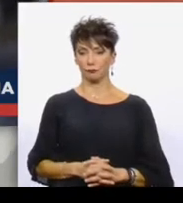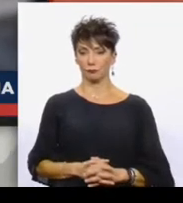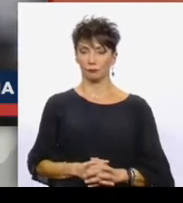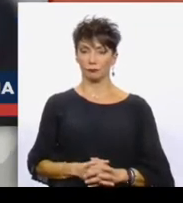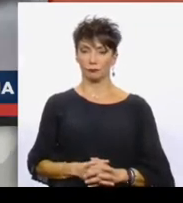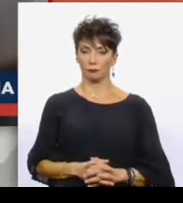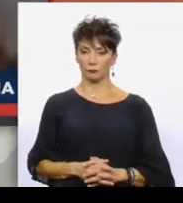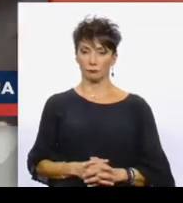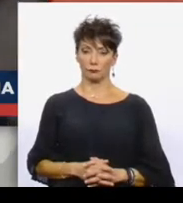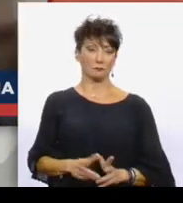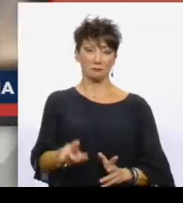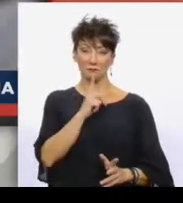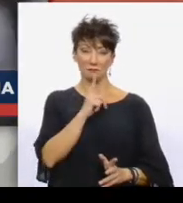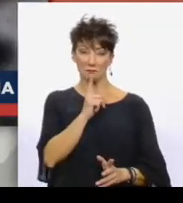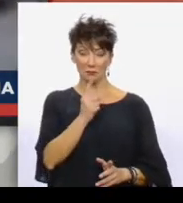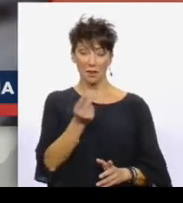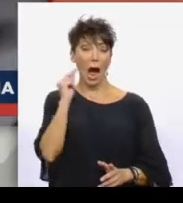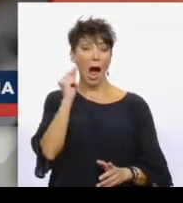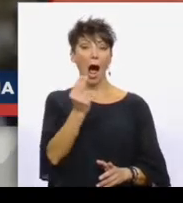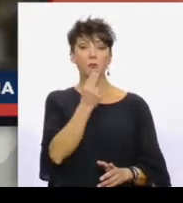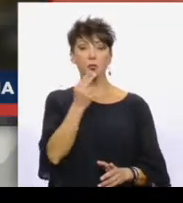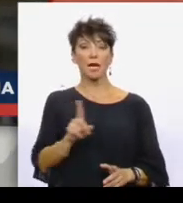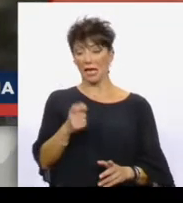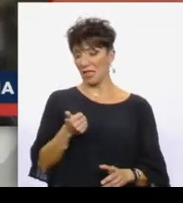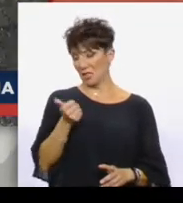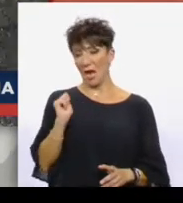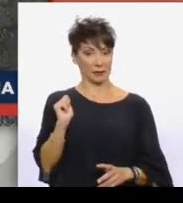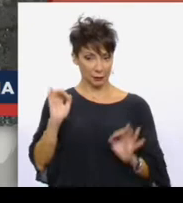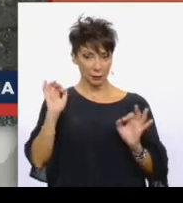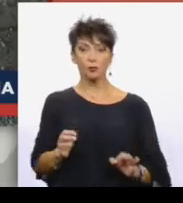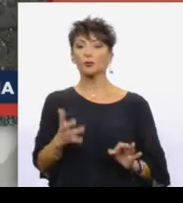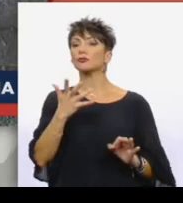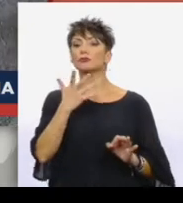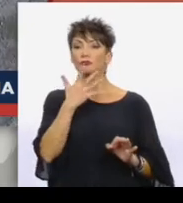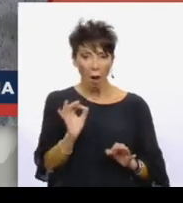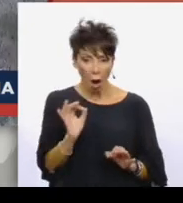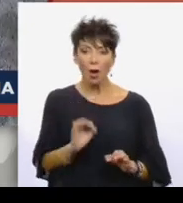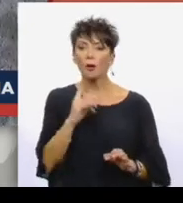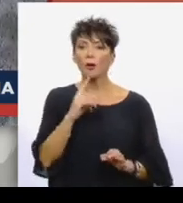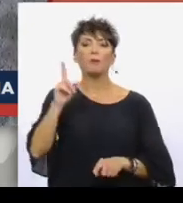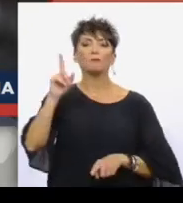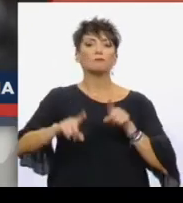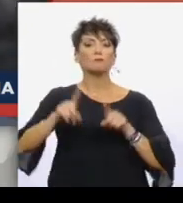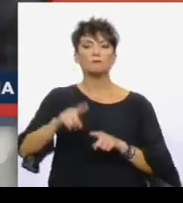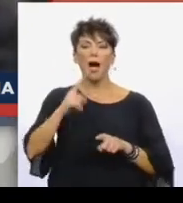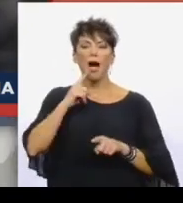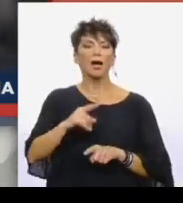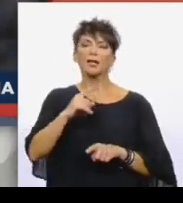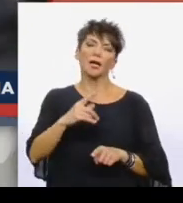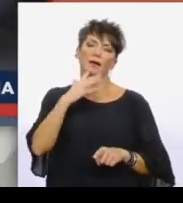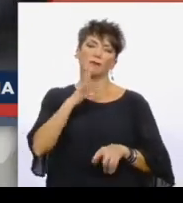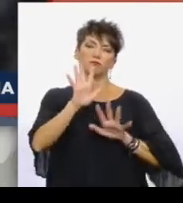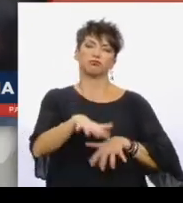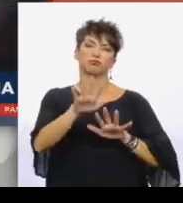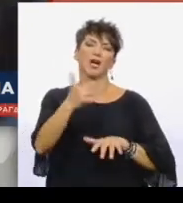Το επεισόδιο σημειώθηκε το απόγευμα της Κυριακής έπειτα από αντισυγκέντρωση εντεξουσιαστών ως απάντηση στη συγκέντρωση